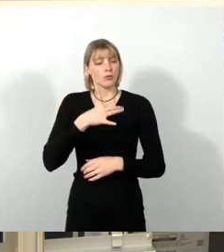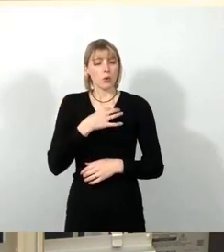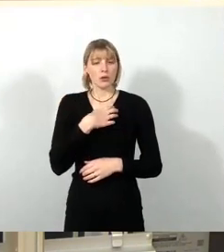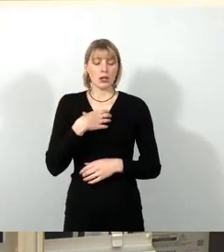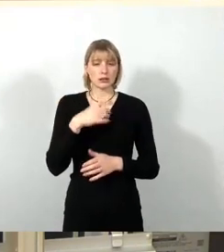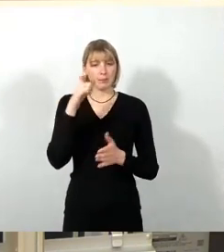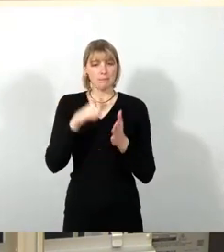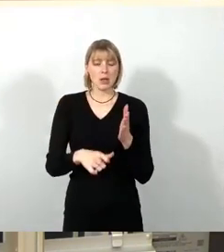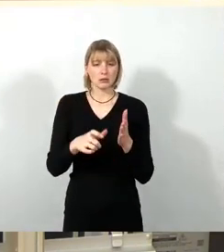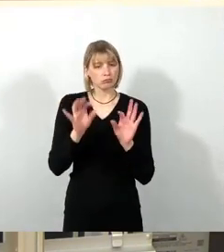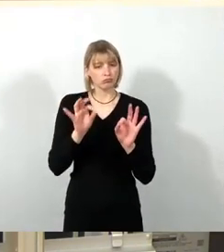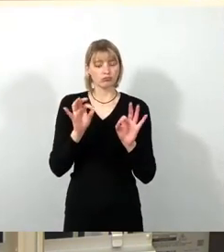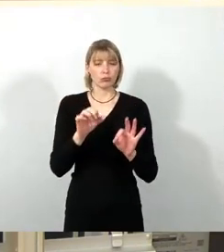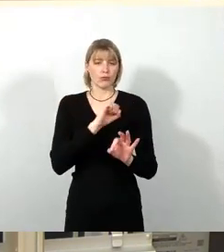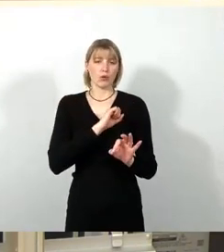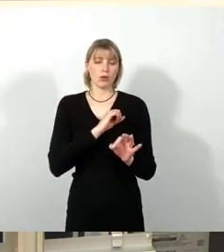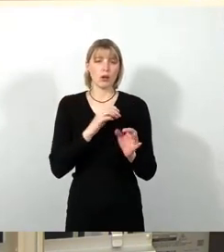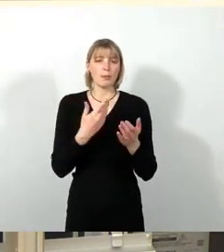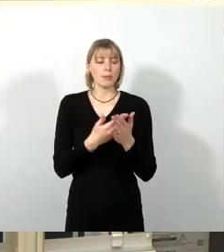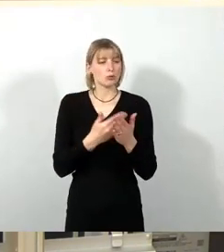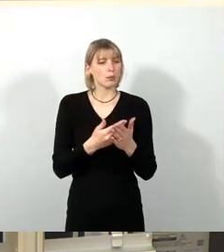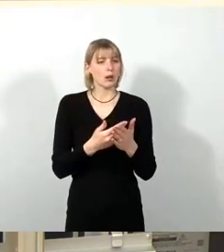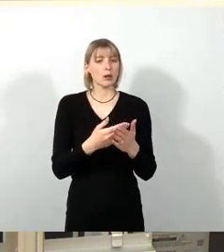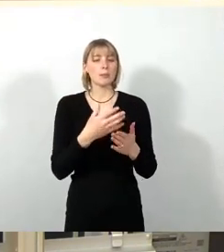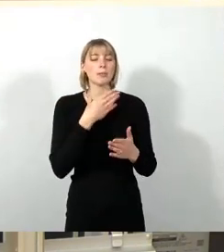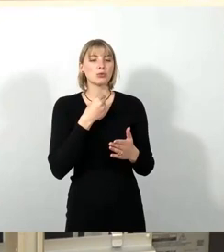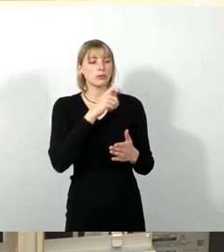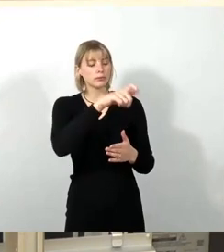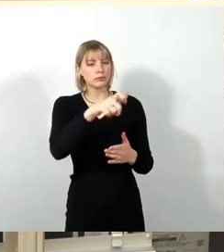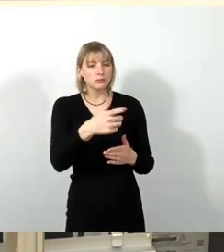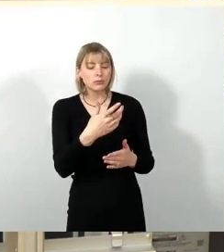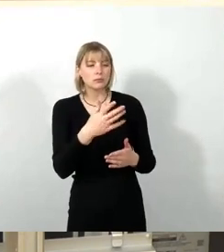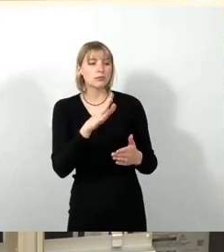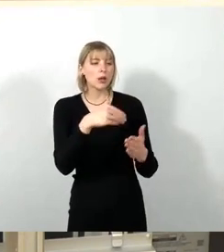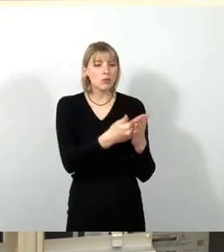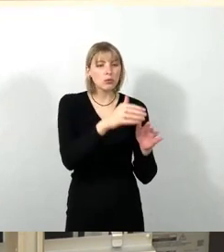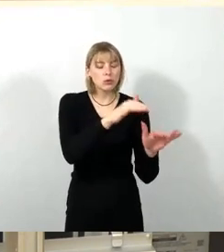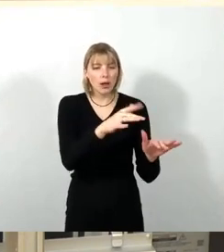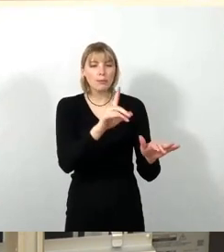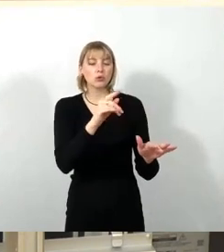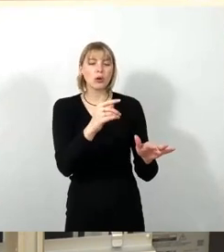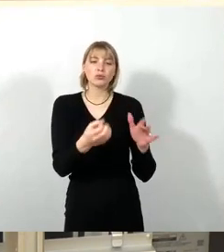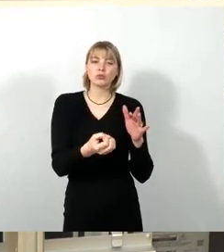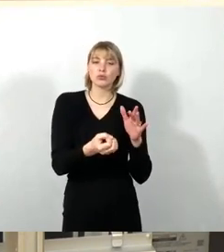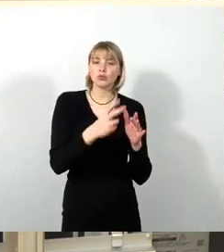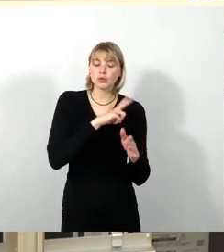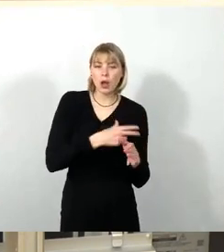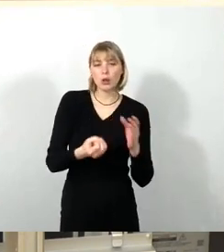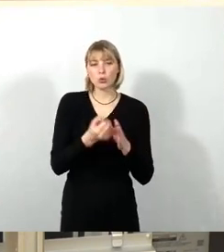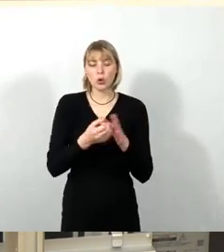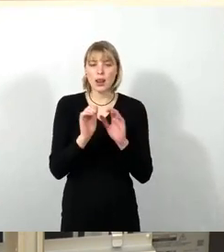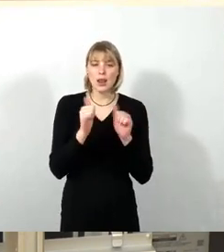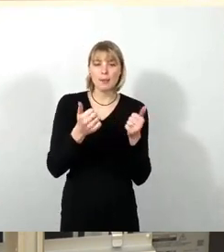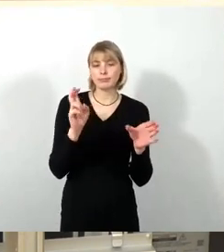Unterstützungsleistungen an Bedürftige anbieten zu können, sodass sie am sozialen und kulturellen Leben teilhaben können. Es geht